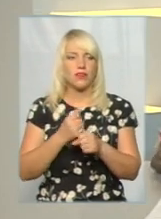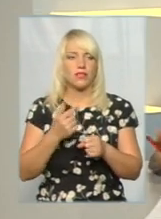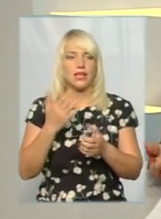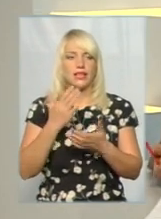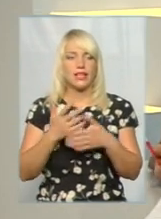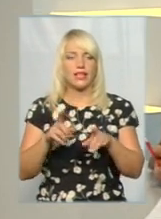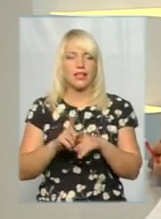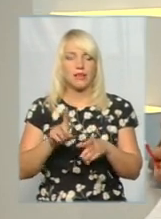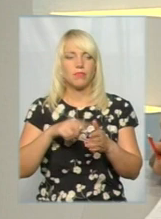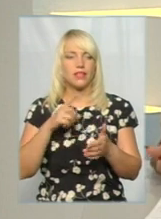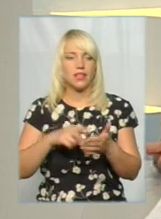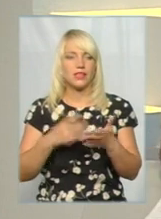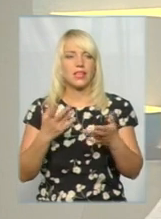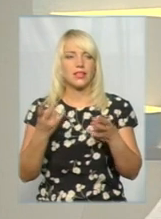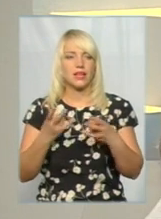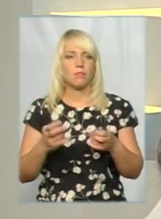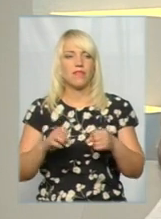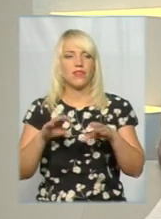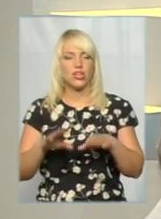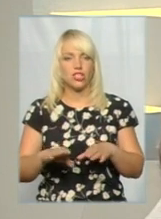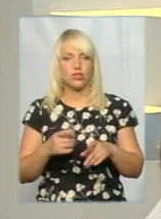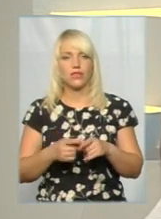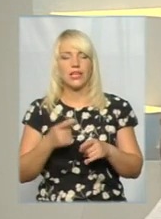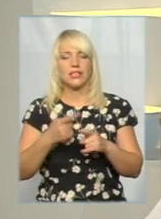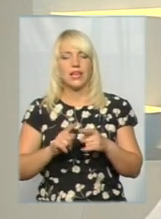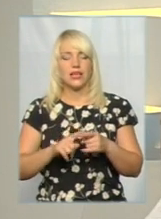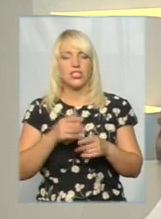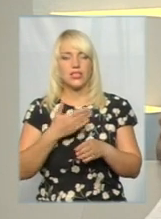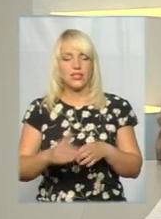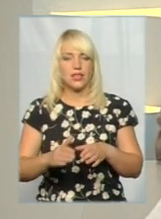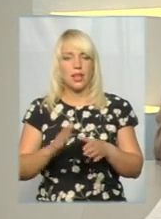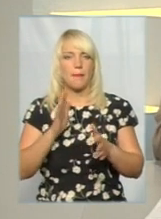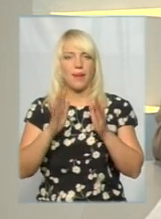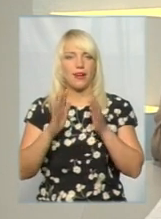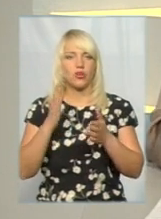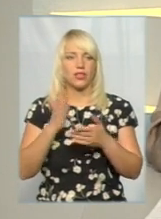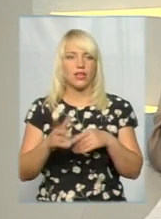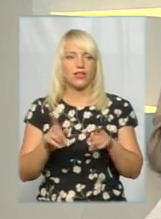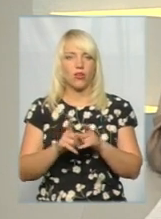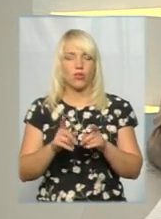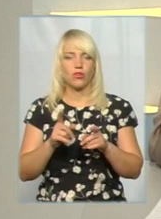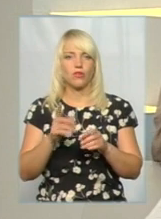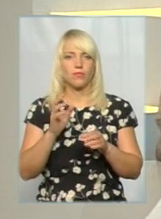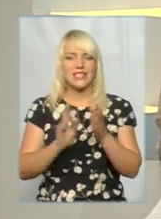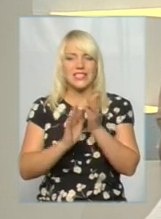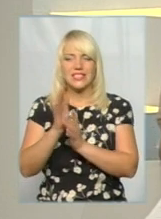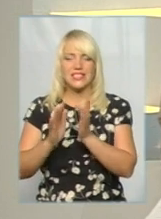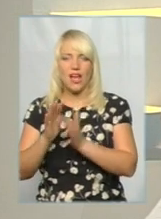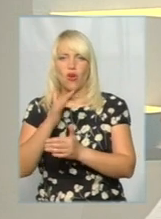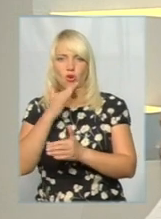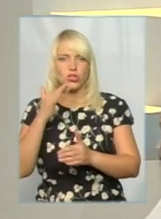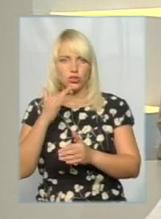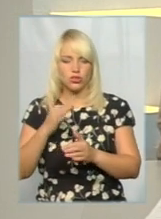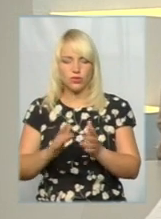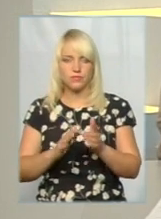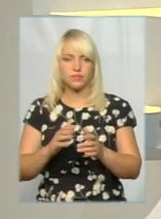логічно потрібно вирішувати. Це частина парку, в принципі, є такою зарошою. Є громадські